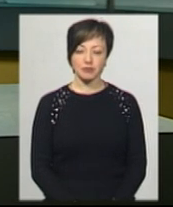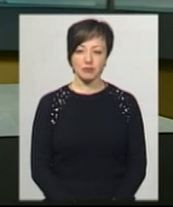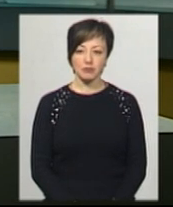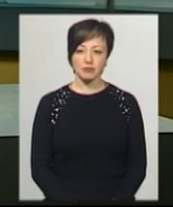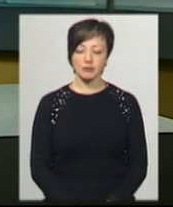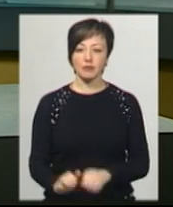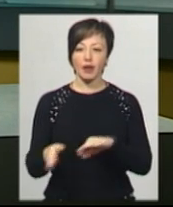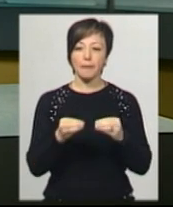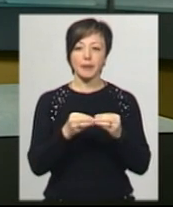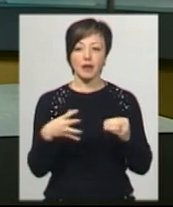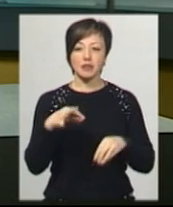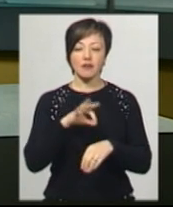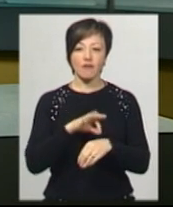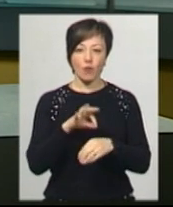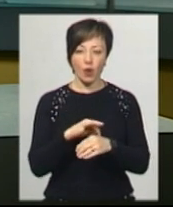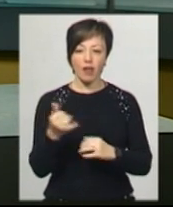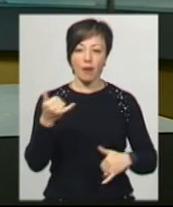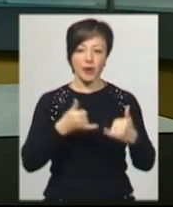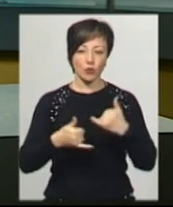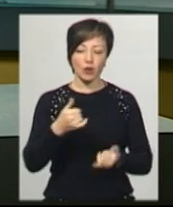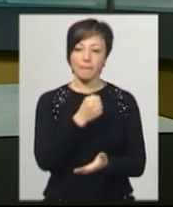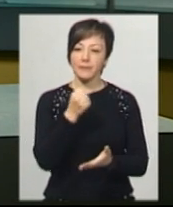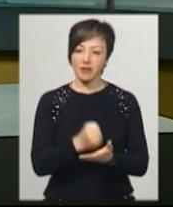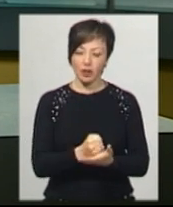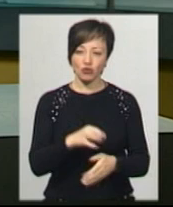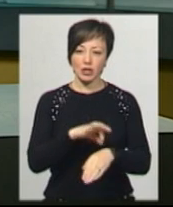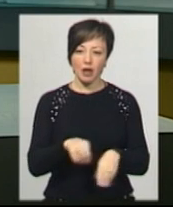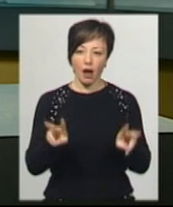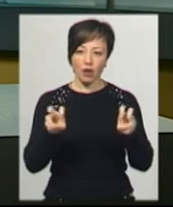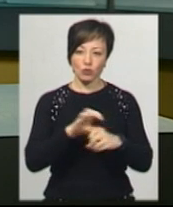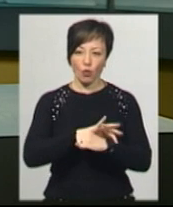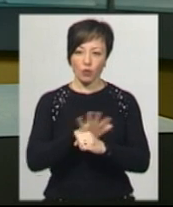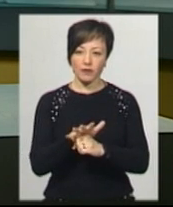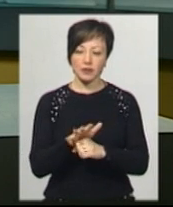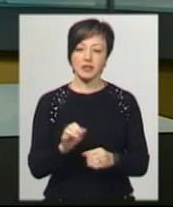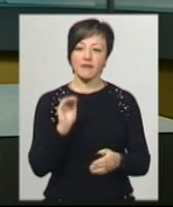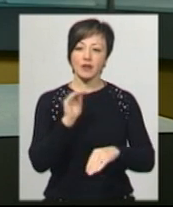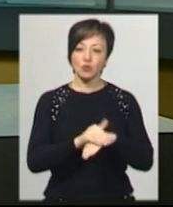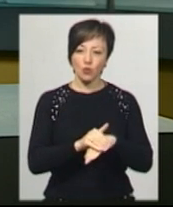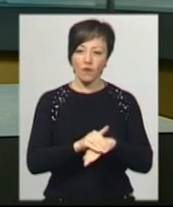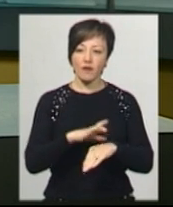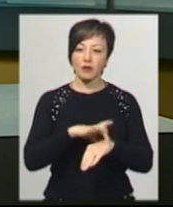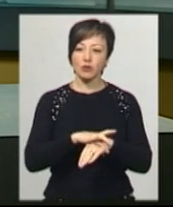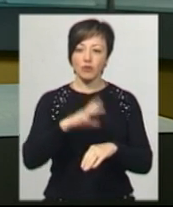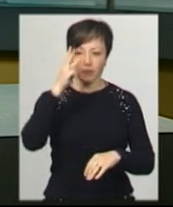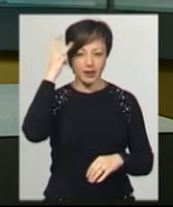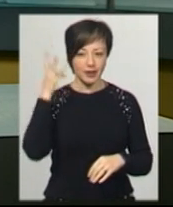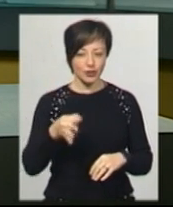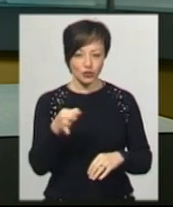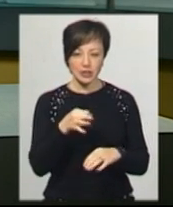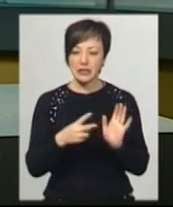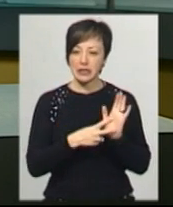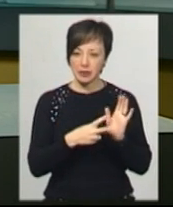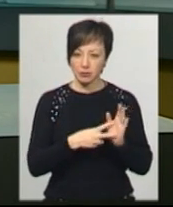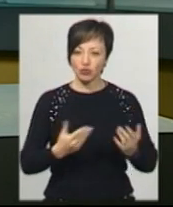15 хворих із лабораторно підтвердженим діагнозом коронавірусна інфекція зафіксовано на Хмельниччині. Сім з них –